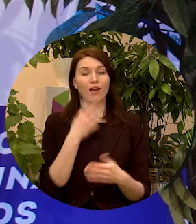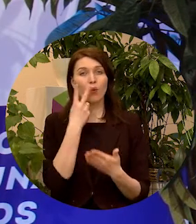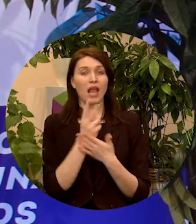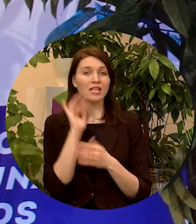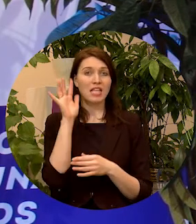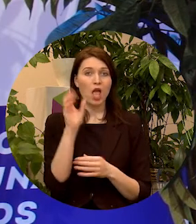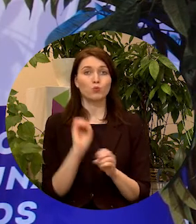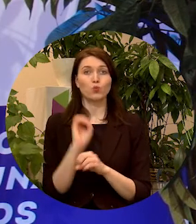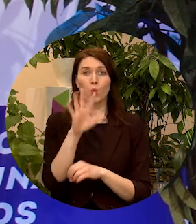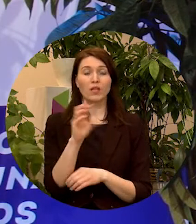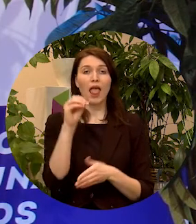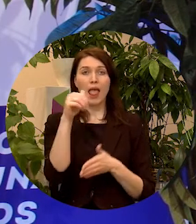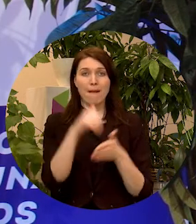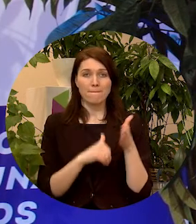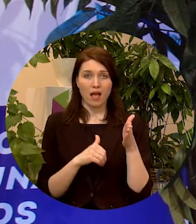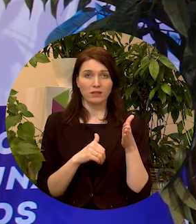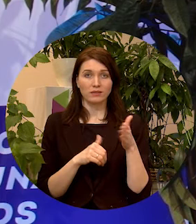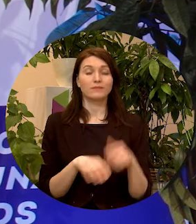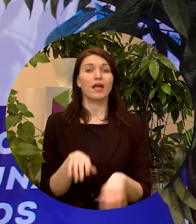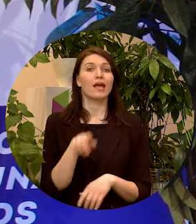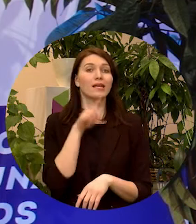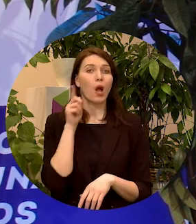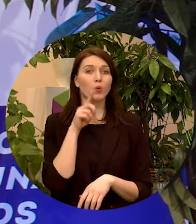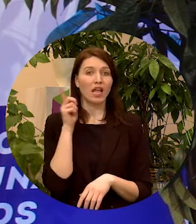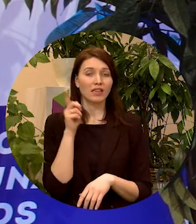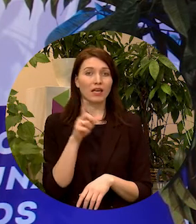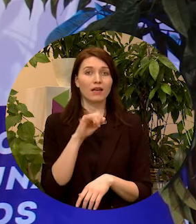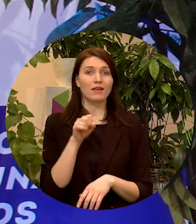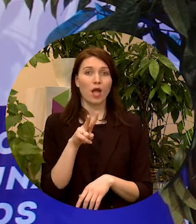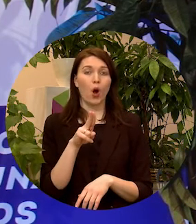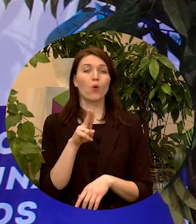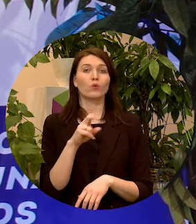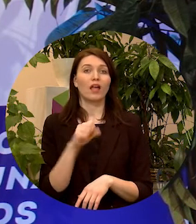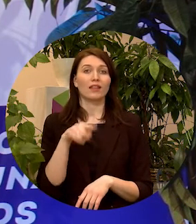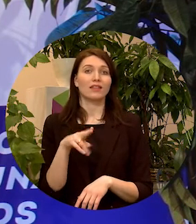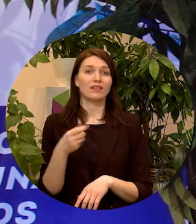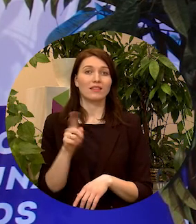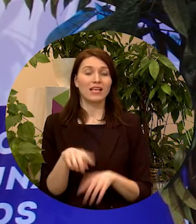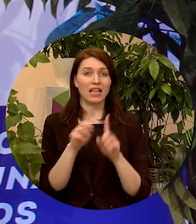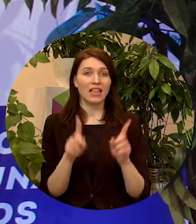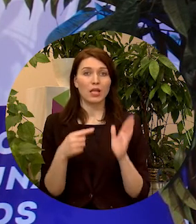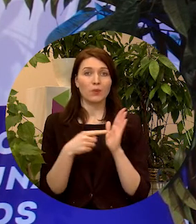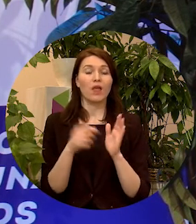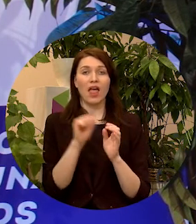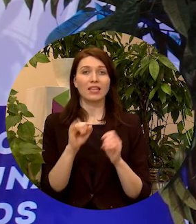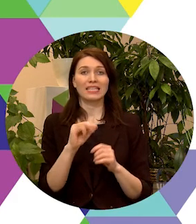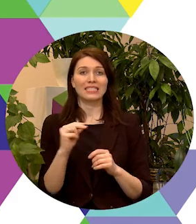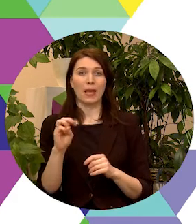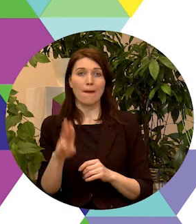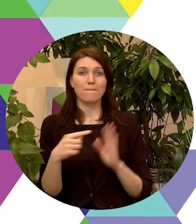uz e-pastu jaunatnes lietas at izem.go.lv,